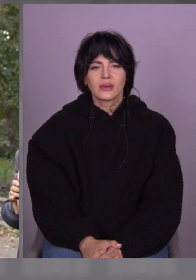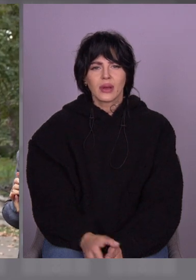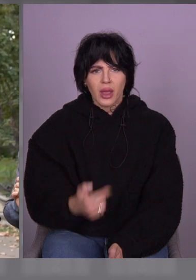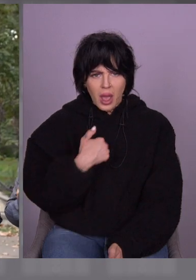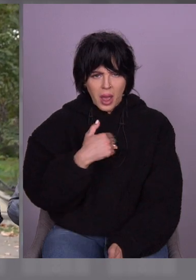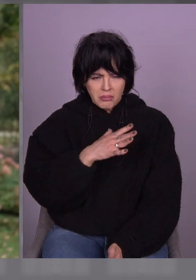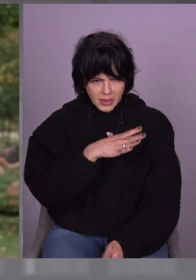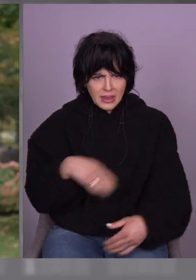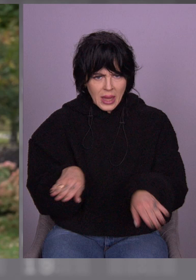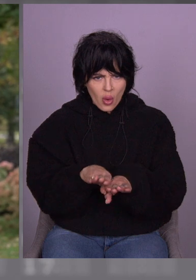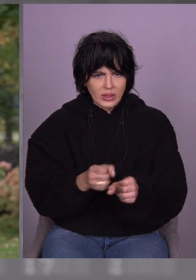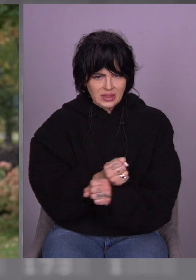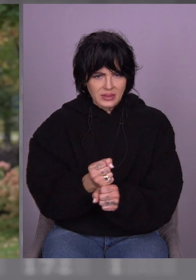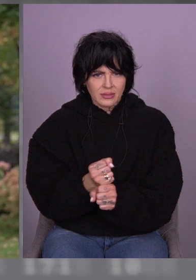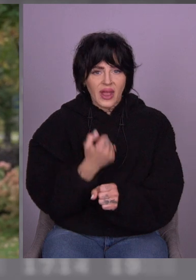Закривав, закривав.